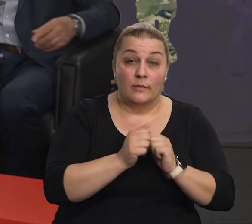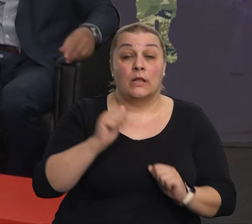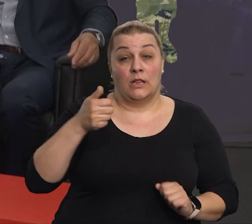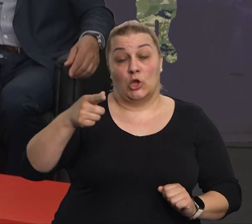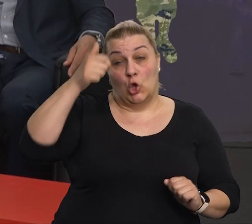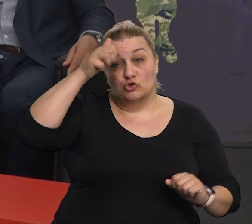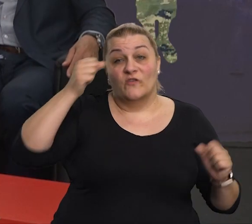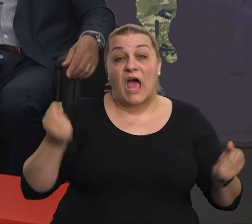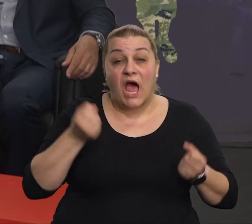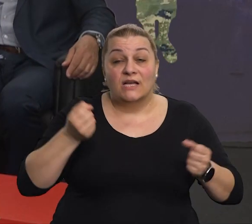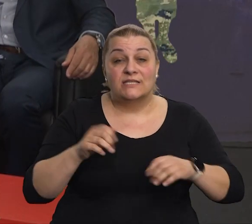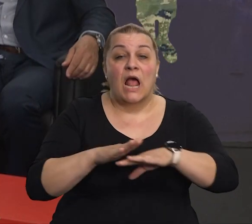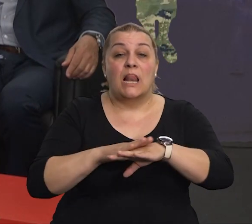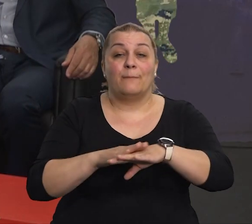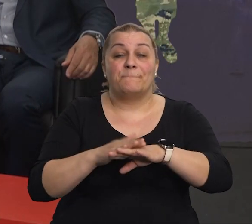Naši, tada,